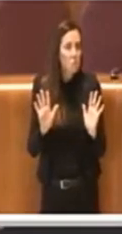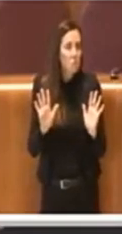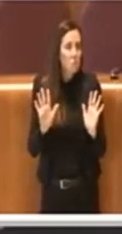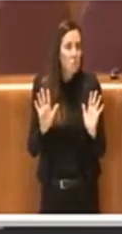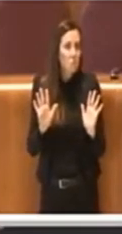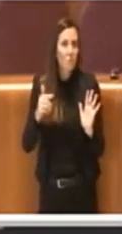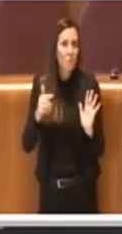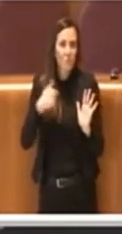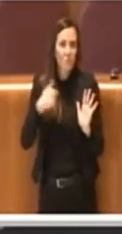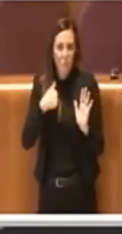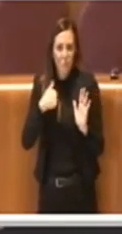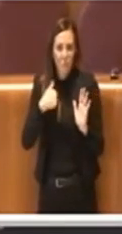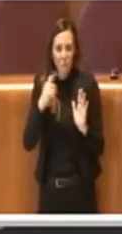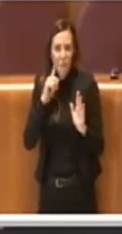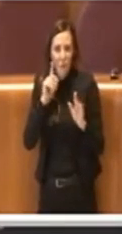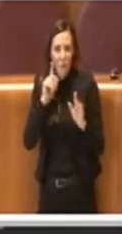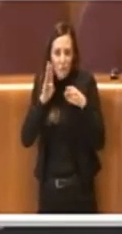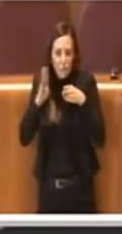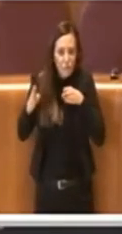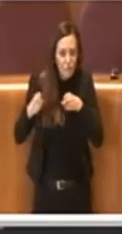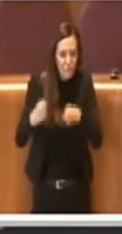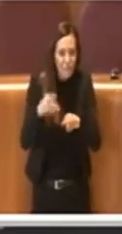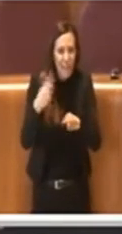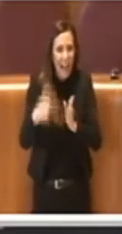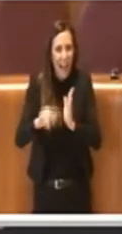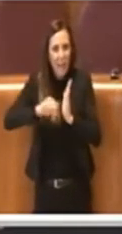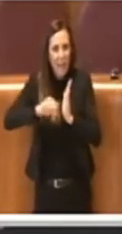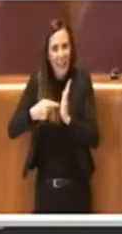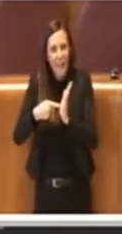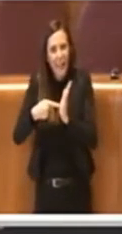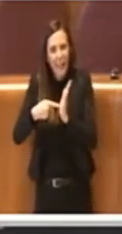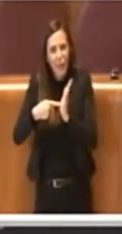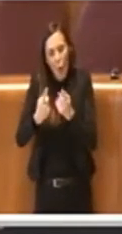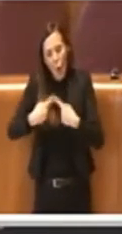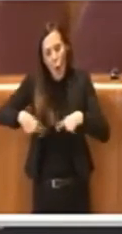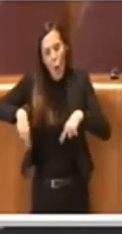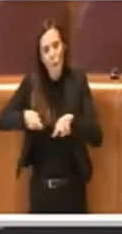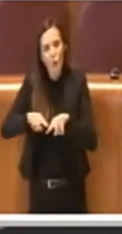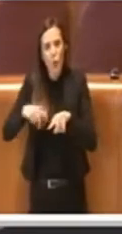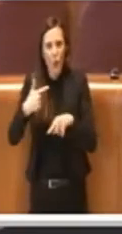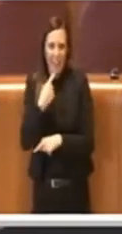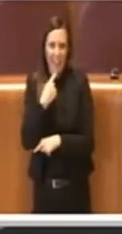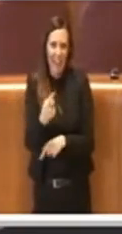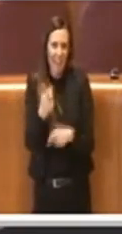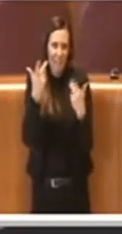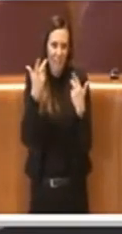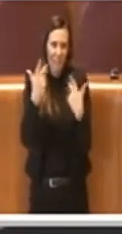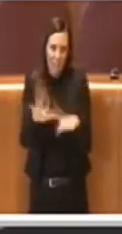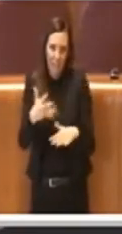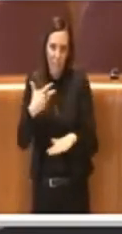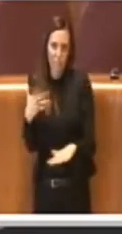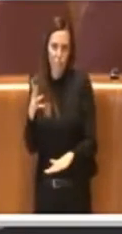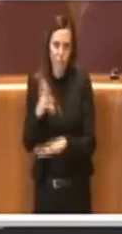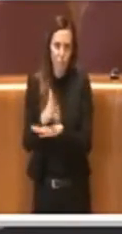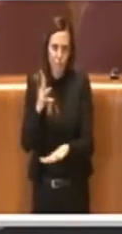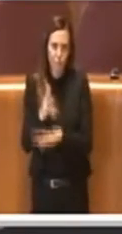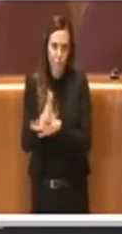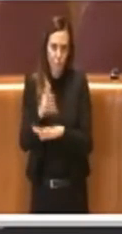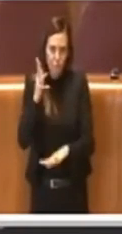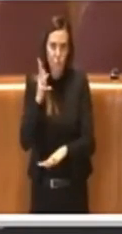Nel merito dell'emendamento di commissione, come ho detto già in vari interventi,